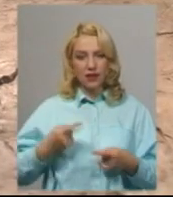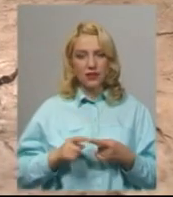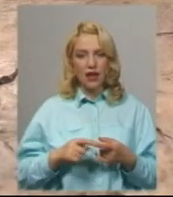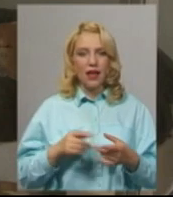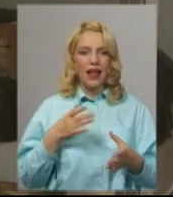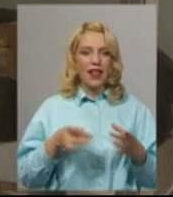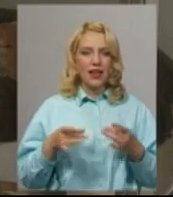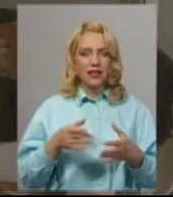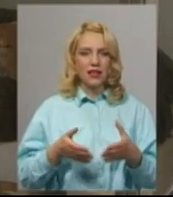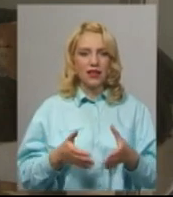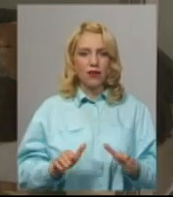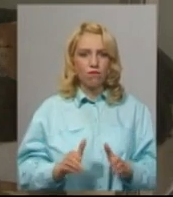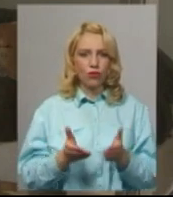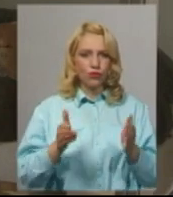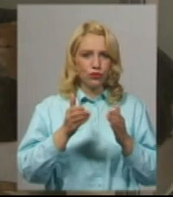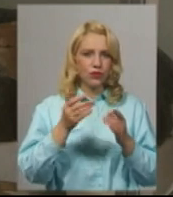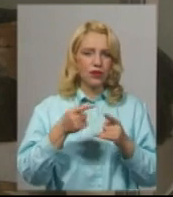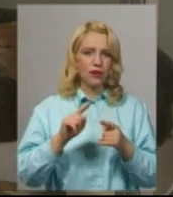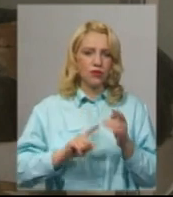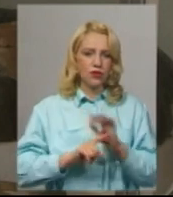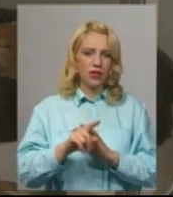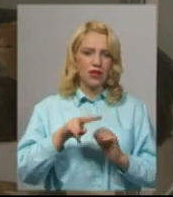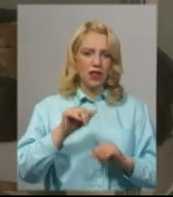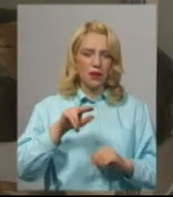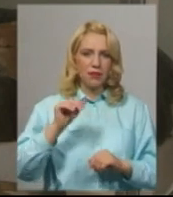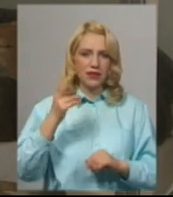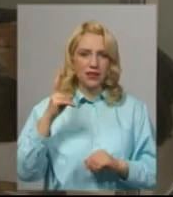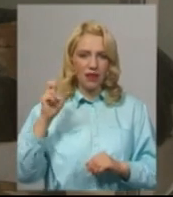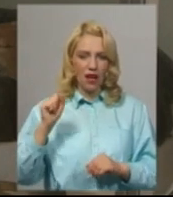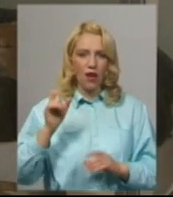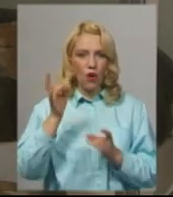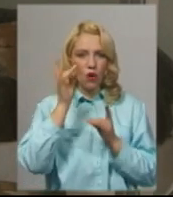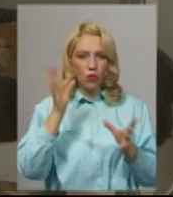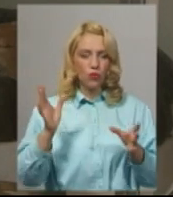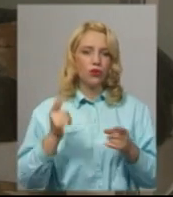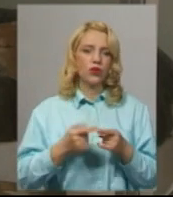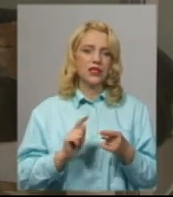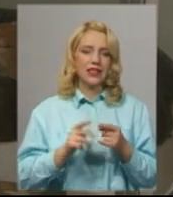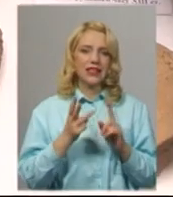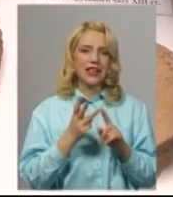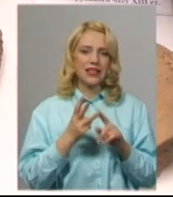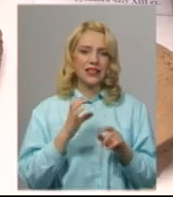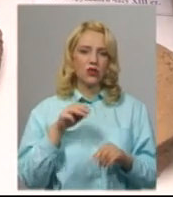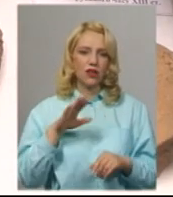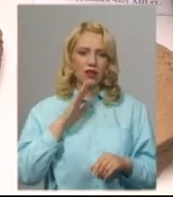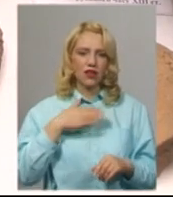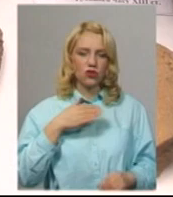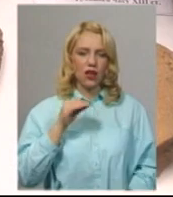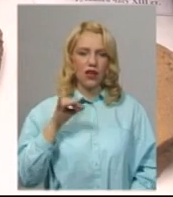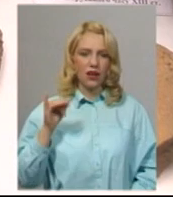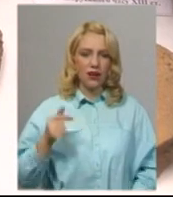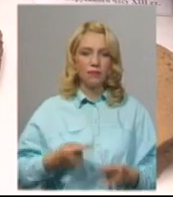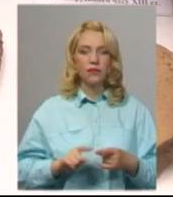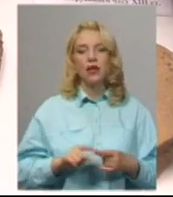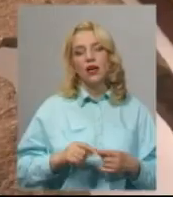посуд, починаючи періоду липецької культури, це 3 століття нашої ери. За словами Ірини